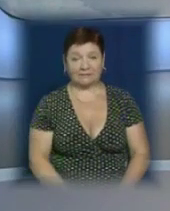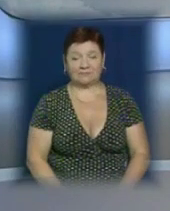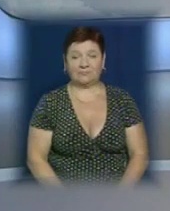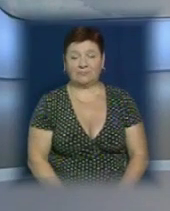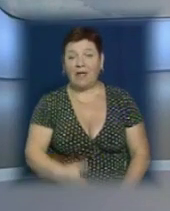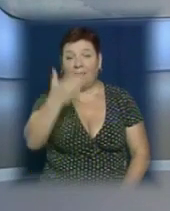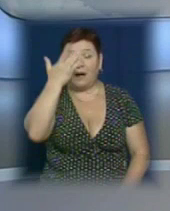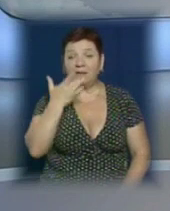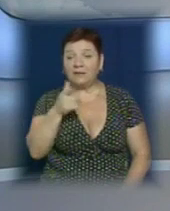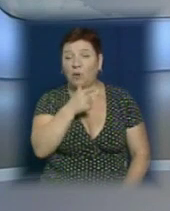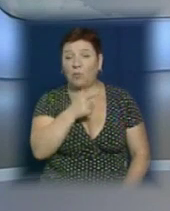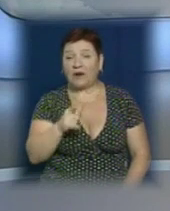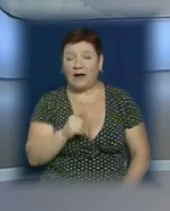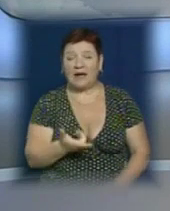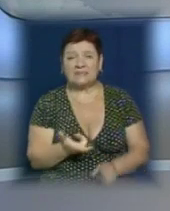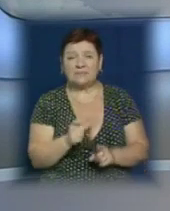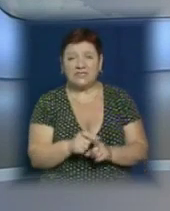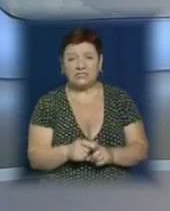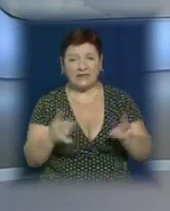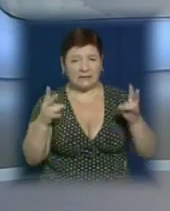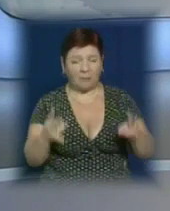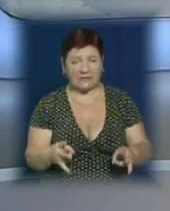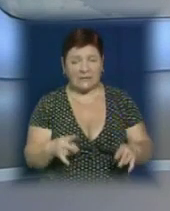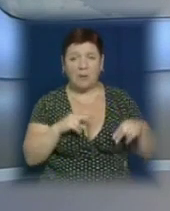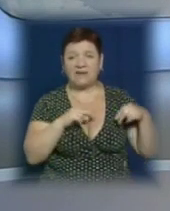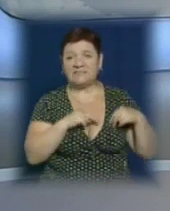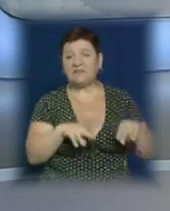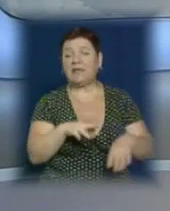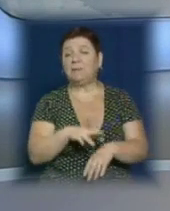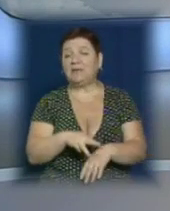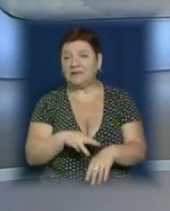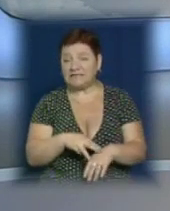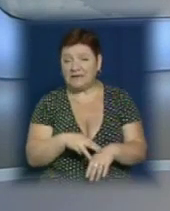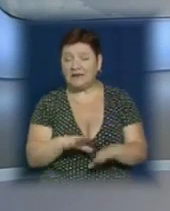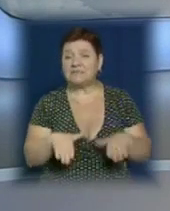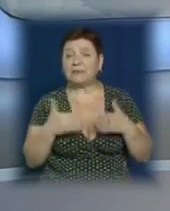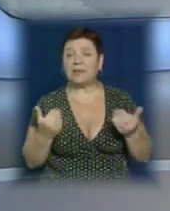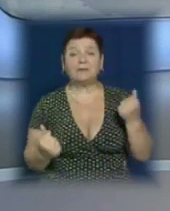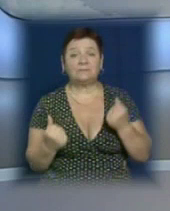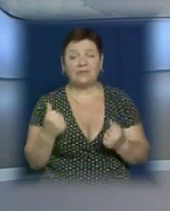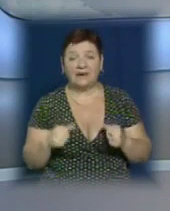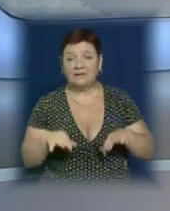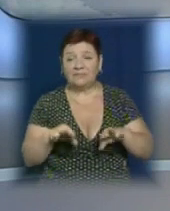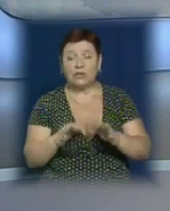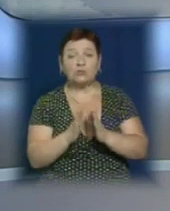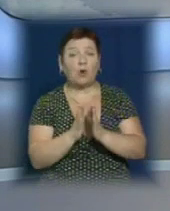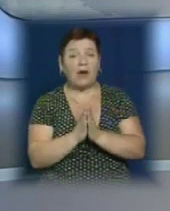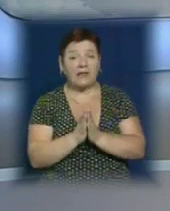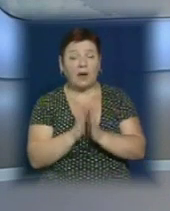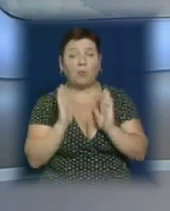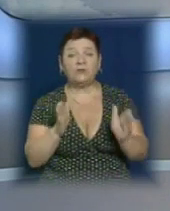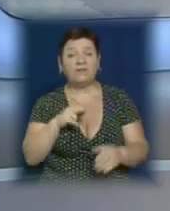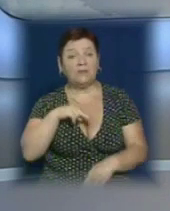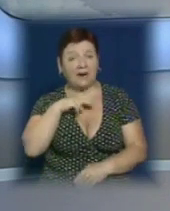Літо – пора збільшення дитячого травматизму. Працівники ДАЇ звертаються до водіїв транспортних засобів з проханням бути